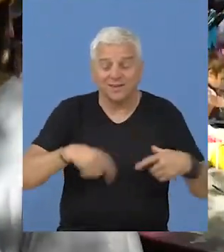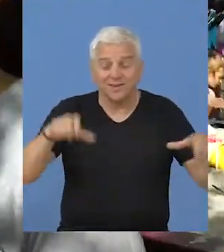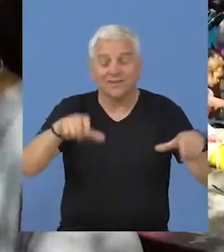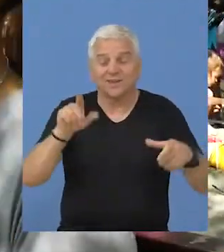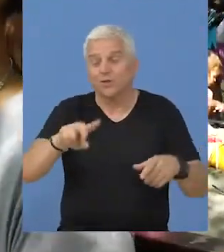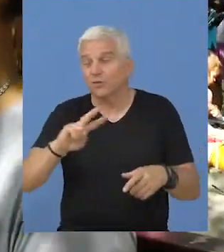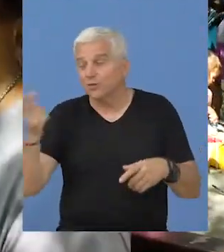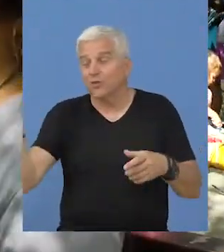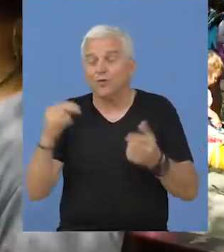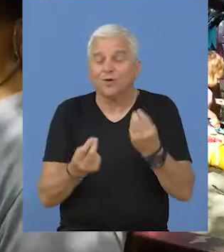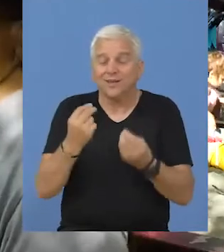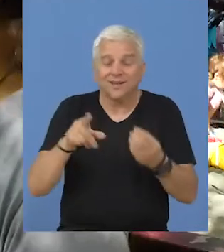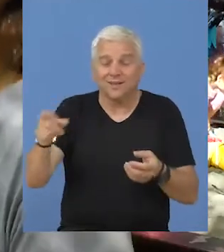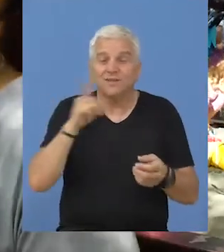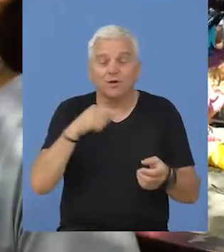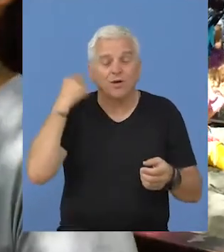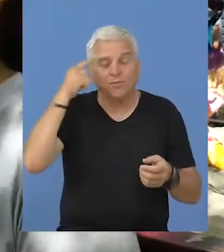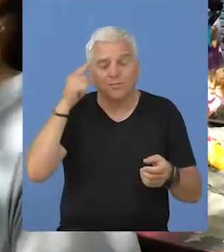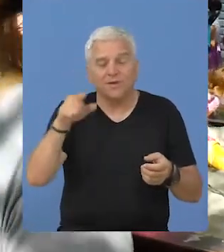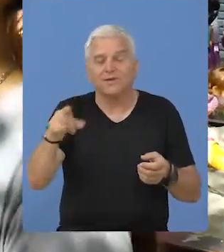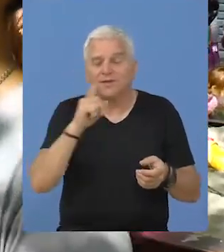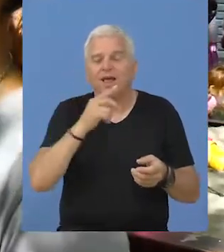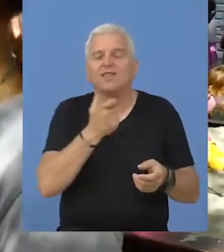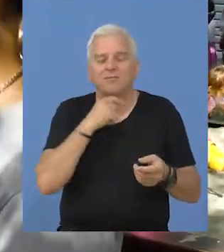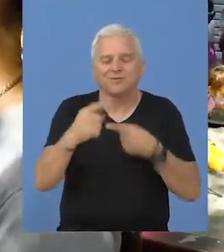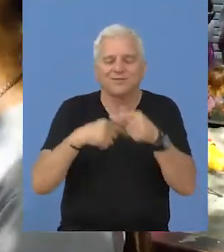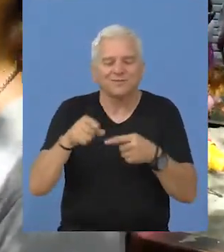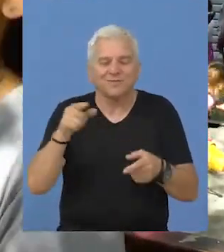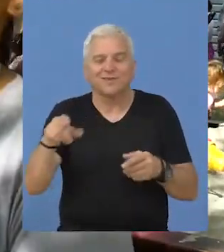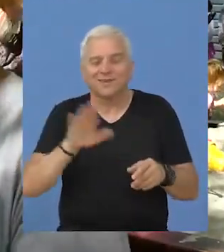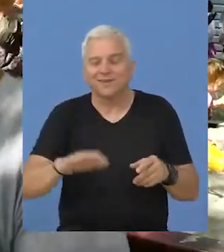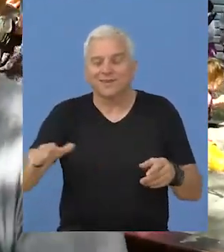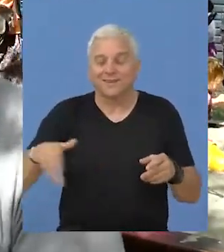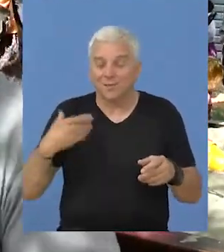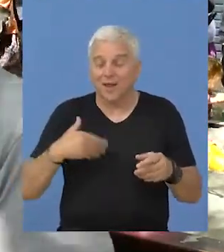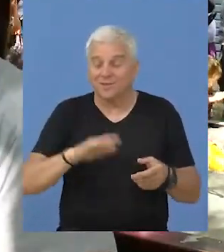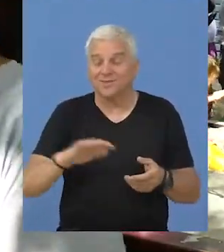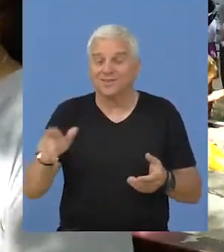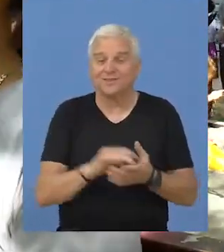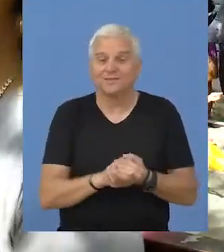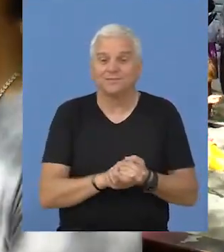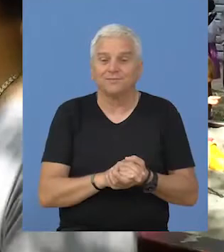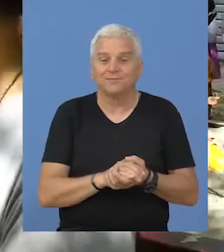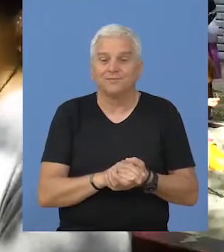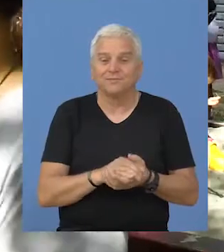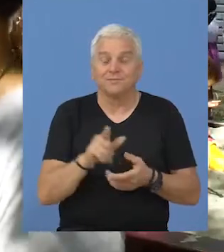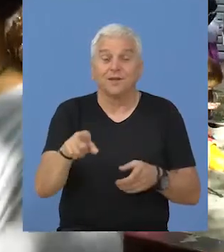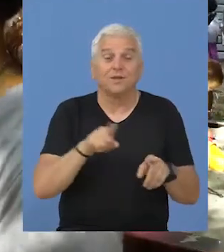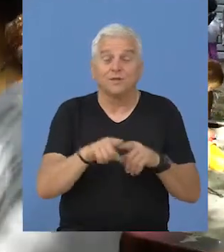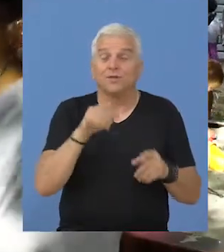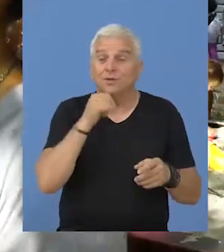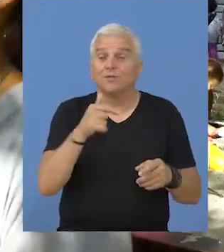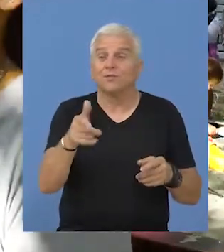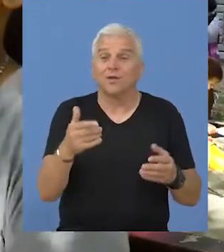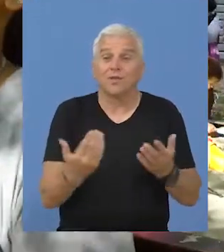kasnije i ovo igralište, koje mislim da je nezamenjivo, jel, pogotovo za mlađu decu, i da je,